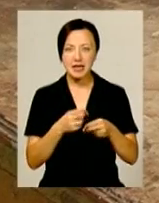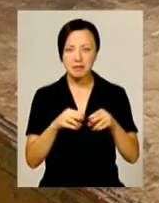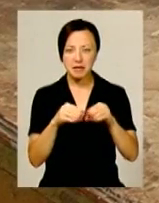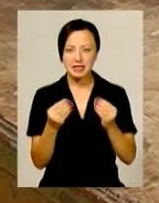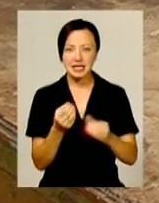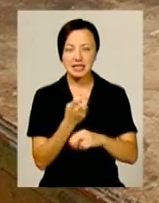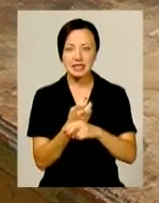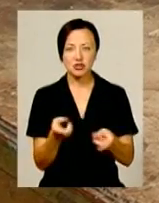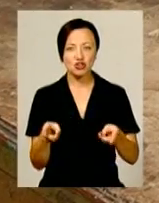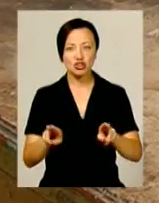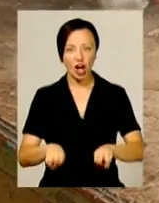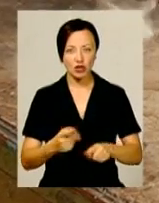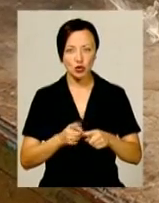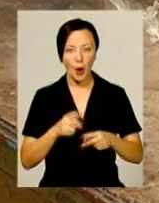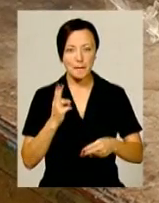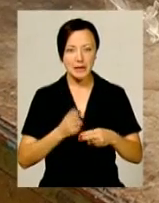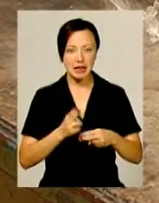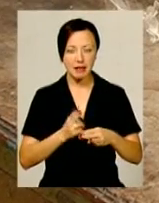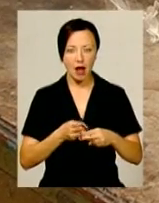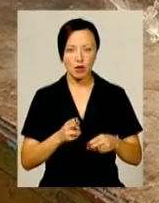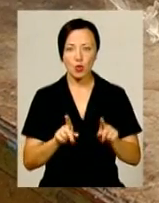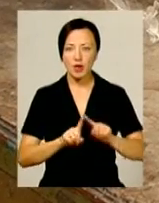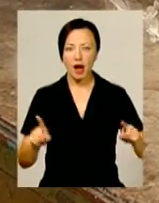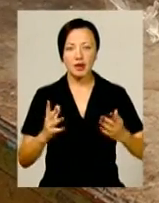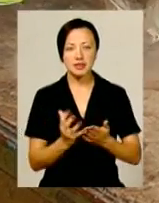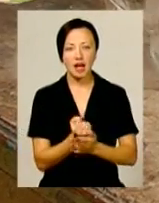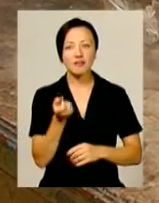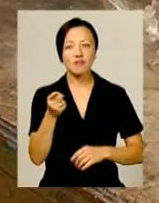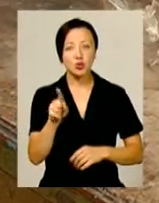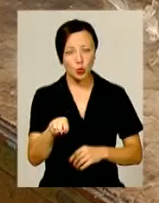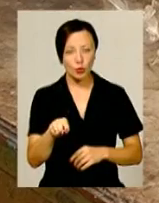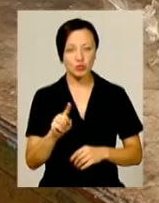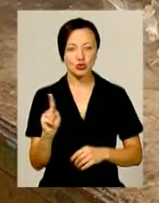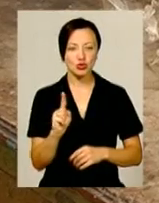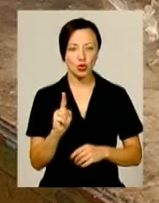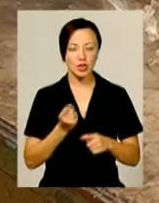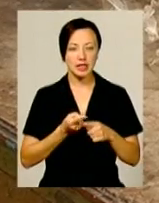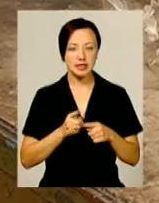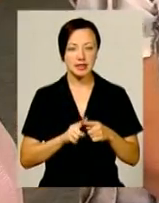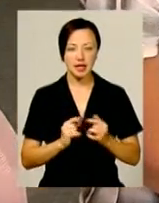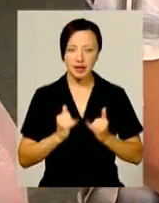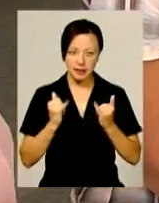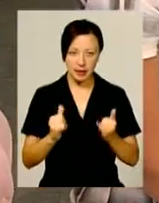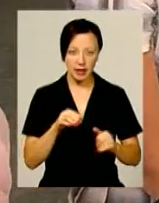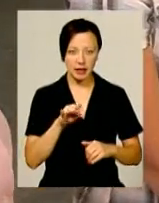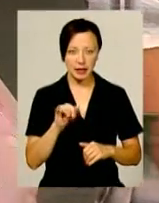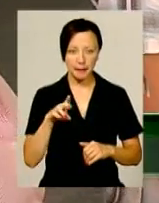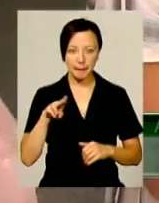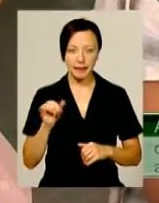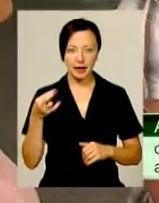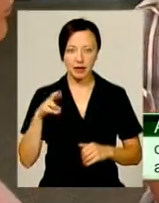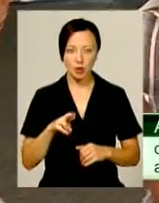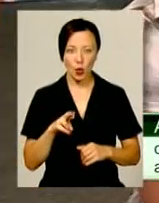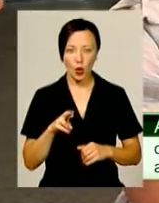кістки із залишками цього металу. Унікальність знахідки полягає в тому, що для трепільської культури мідь була,